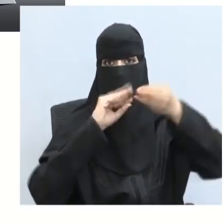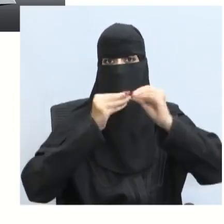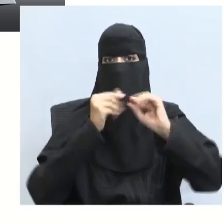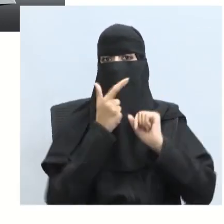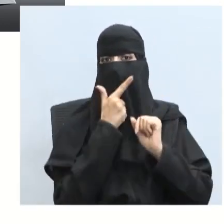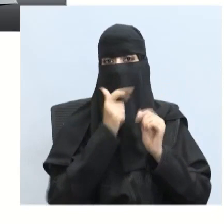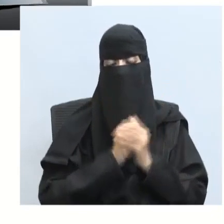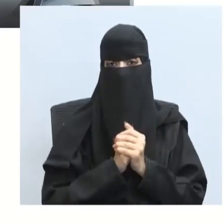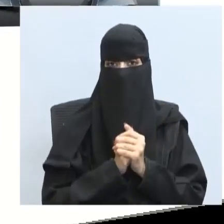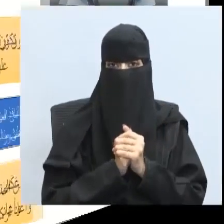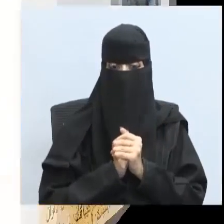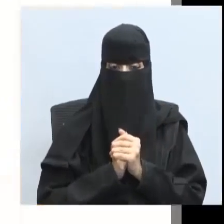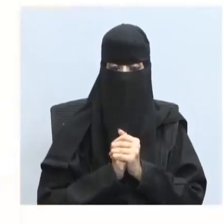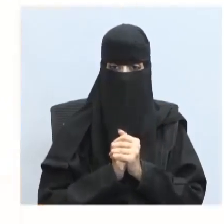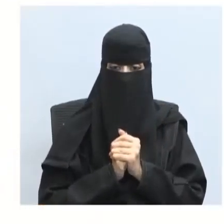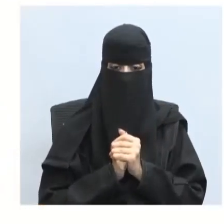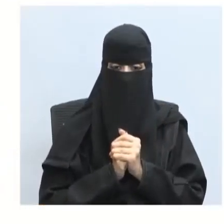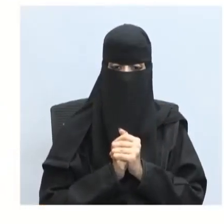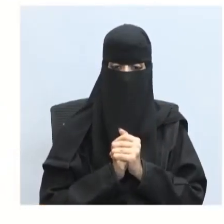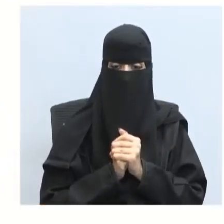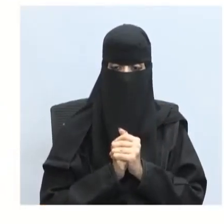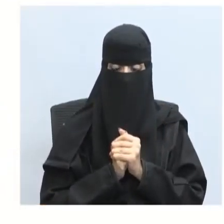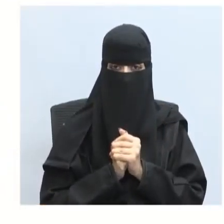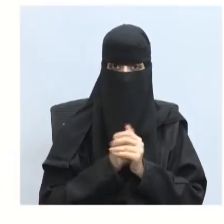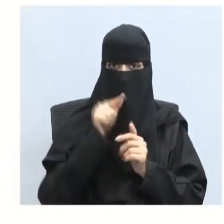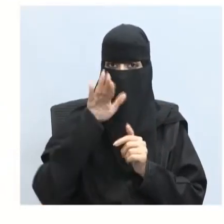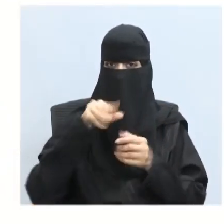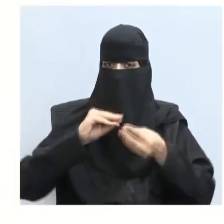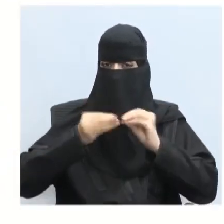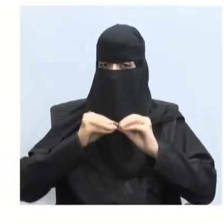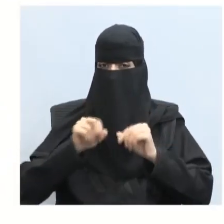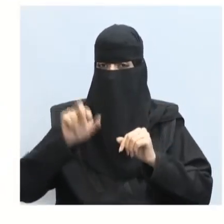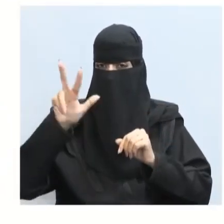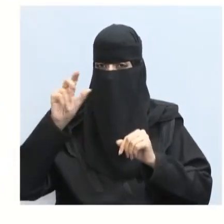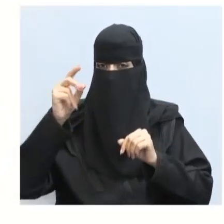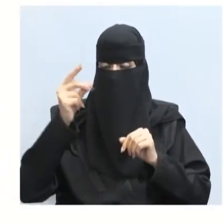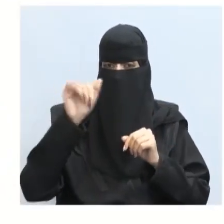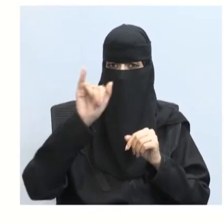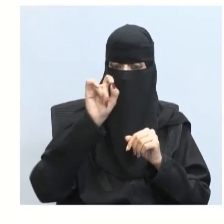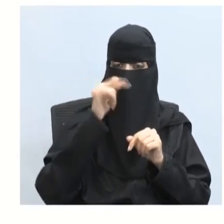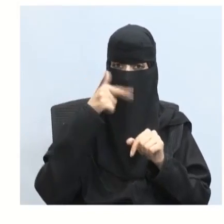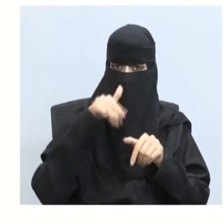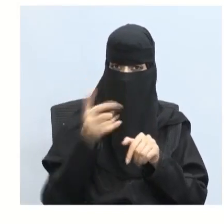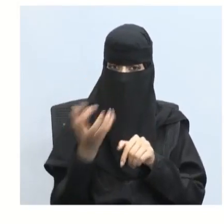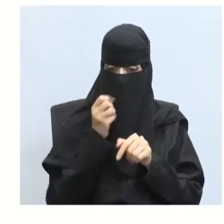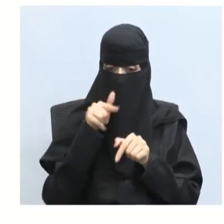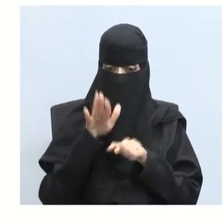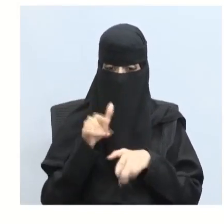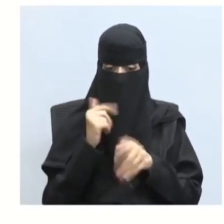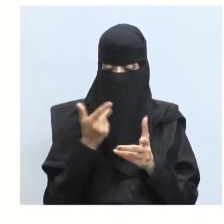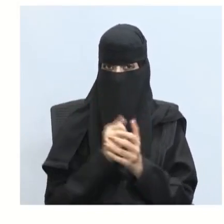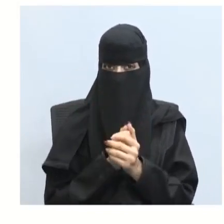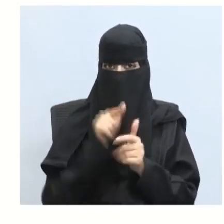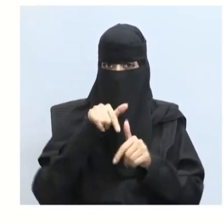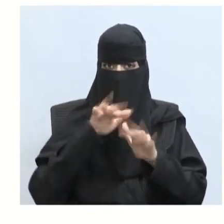الأبيض فتكون لي اللون الأبيض مجموعة ألوان الطيف التي حصلنا عليها